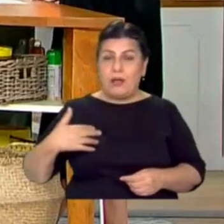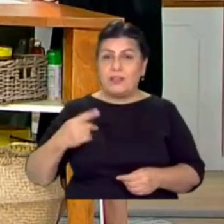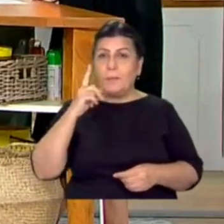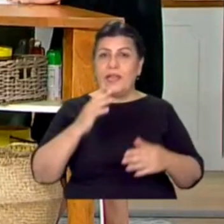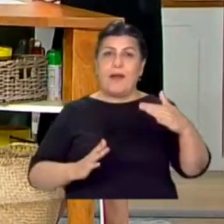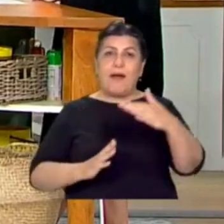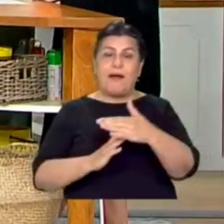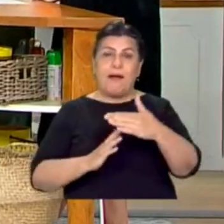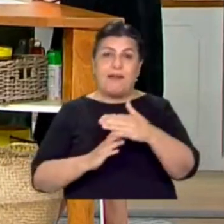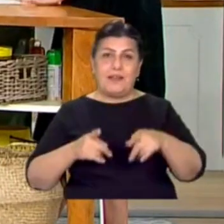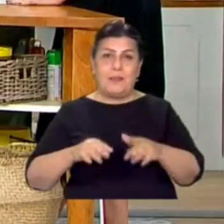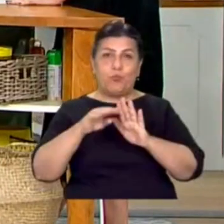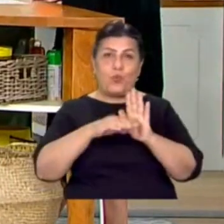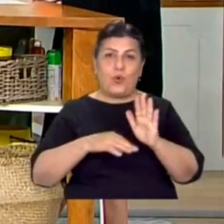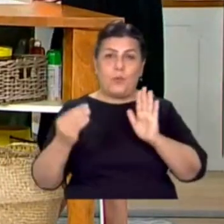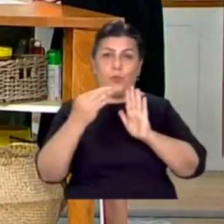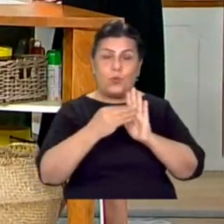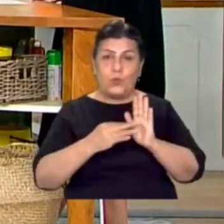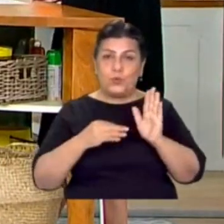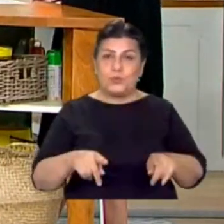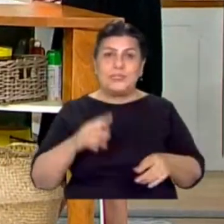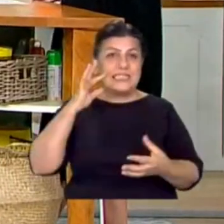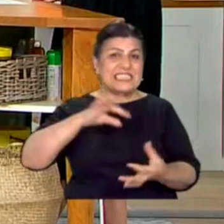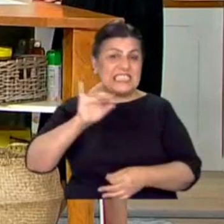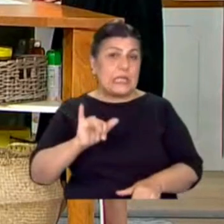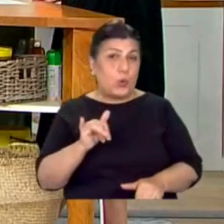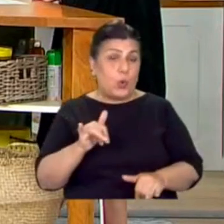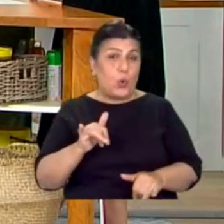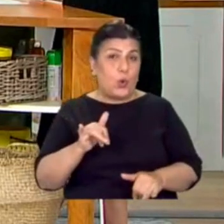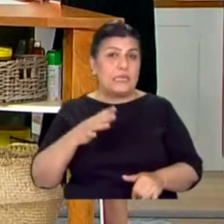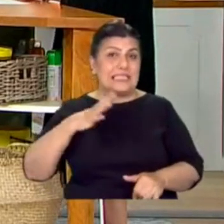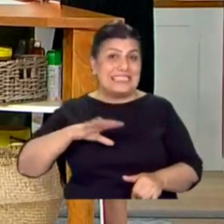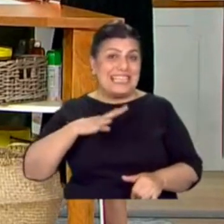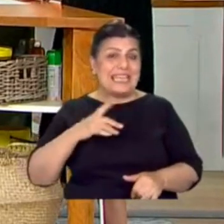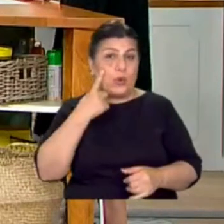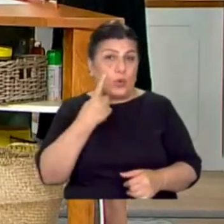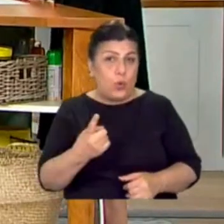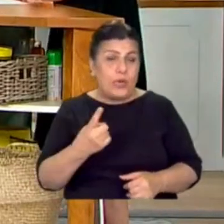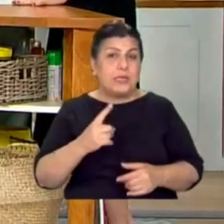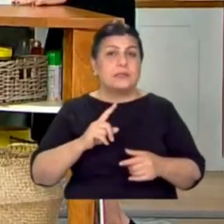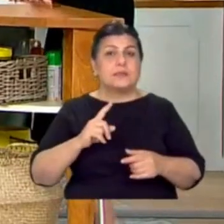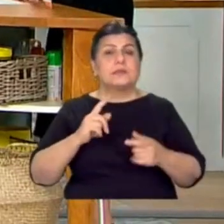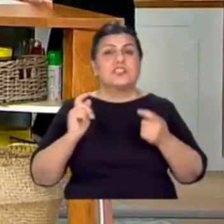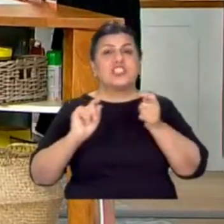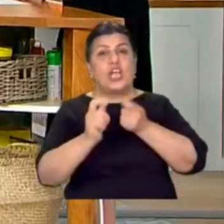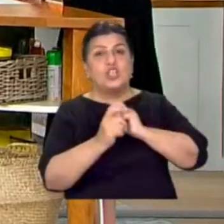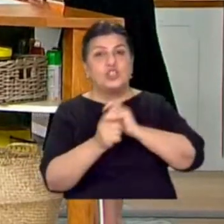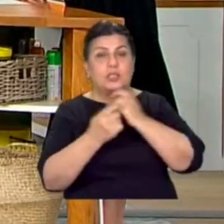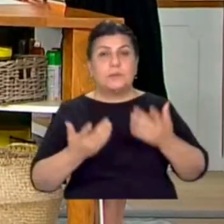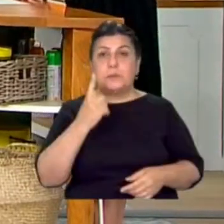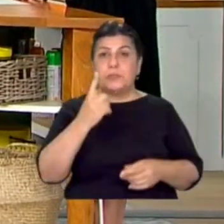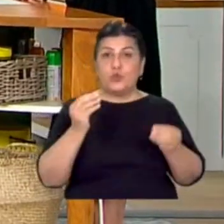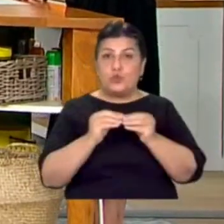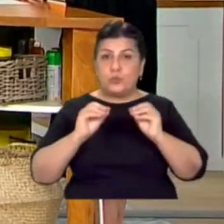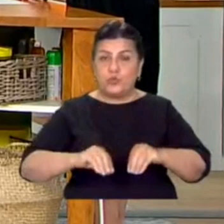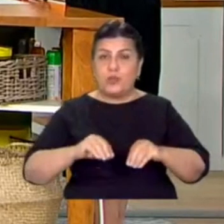yaptık bu programda. Ama bu dediğim gibi kişinin kilosuna ve isteklerine göre tabii ki revize edilebilir. Bir yumurtamız